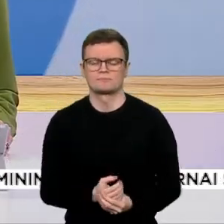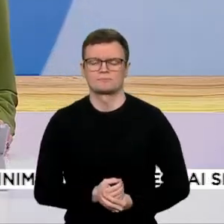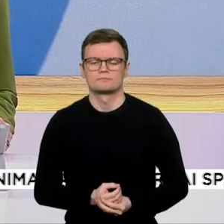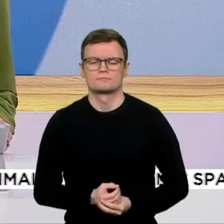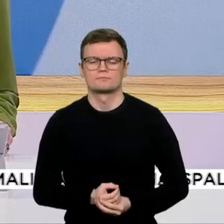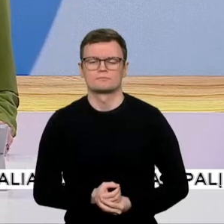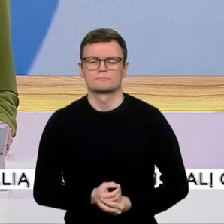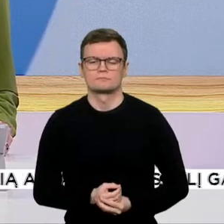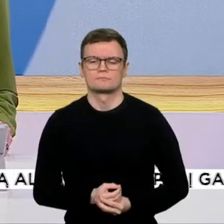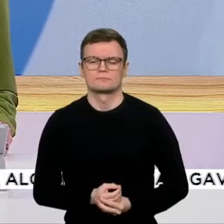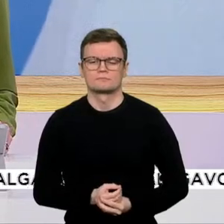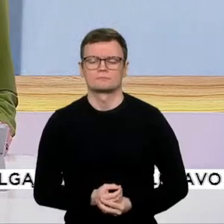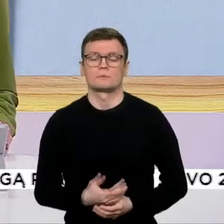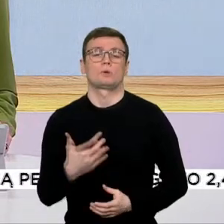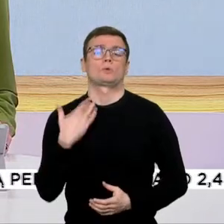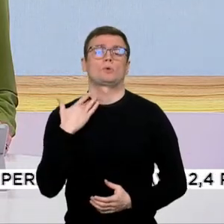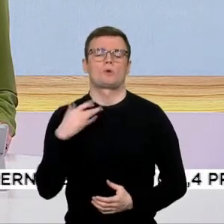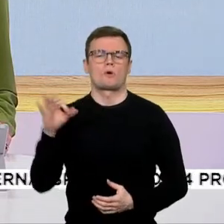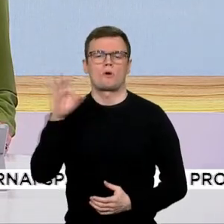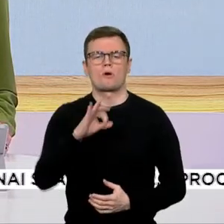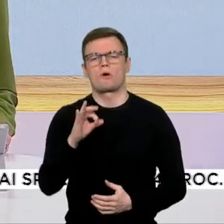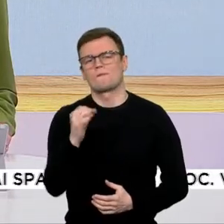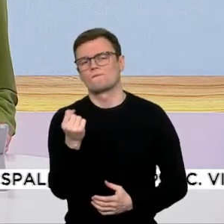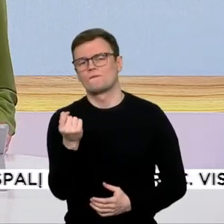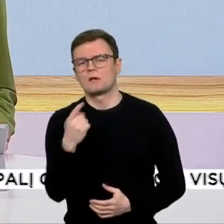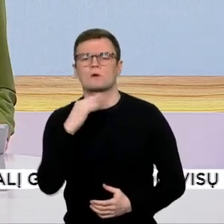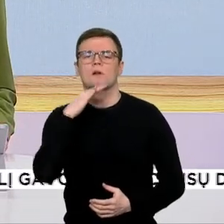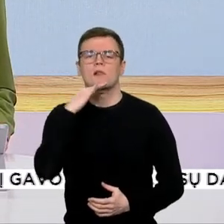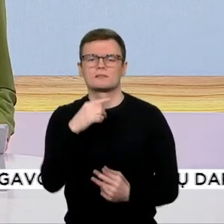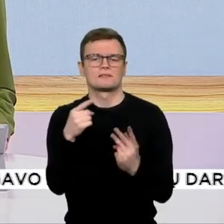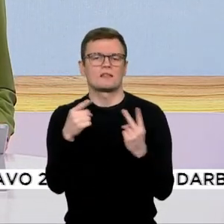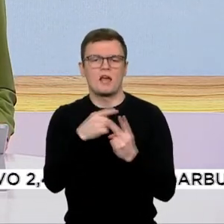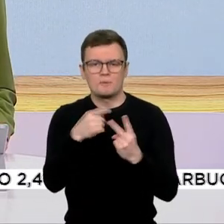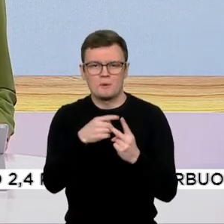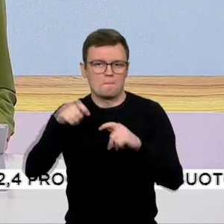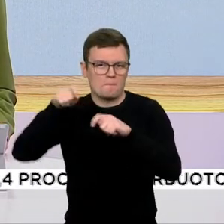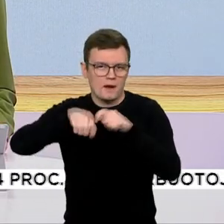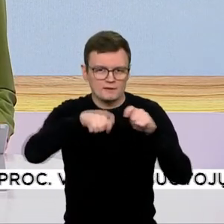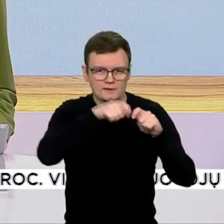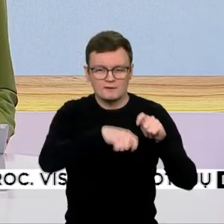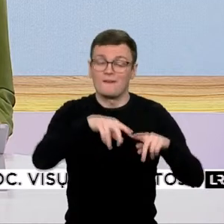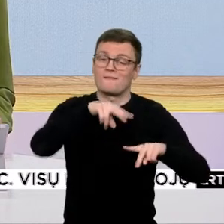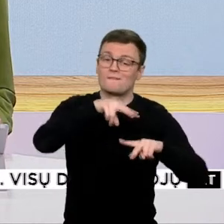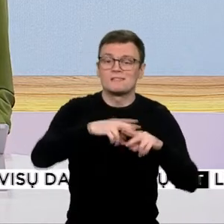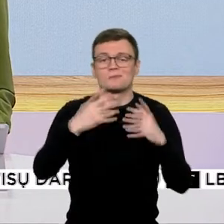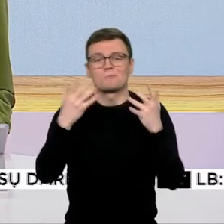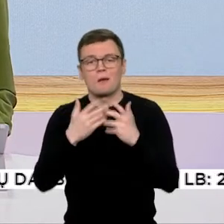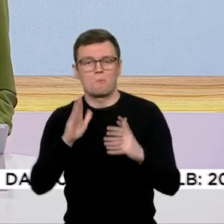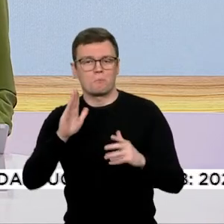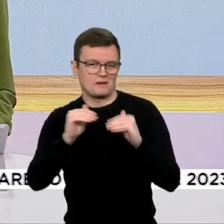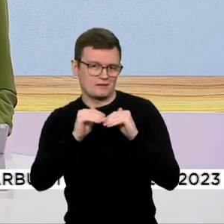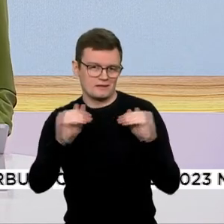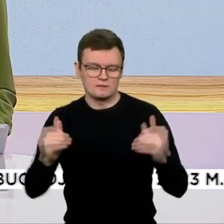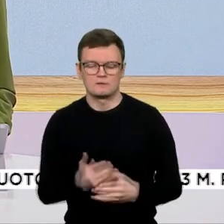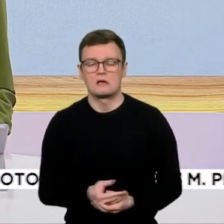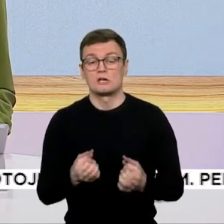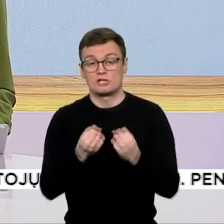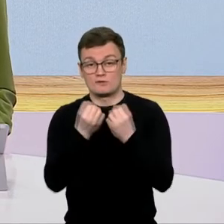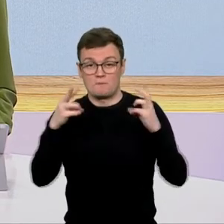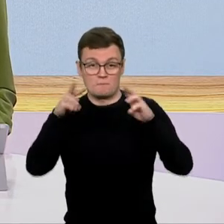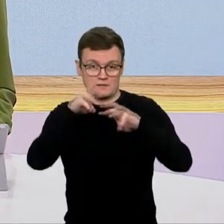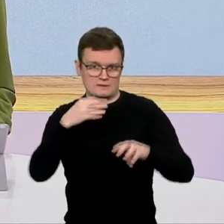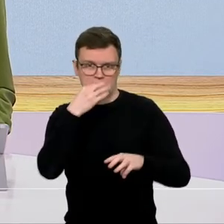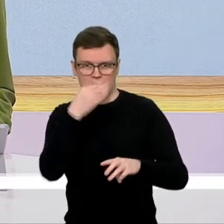Kilos pasipiktinimui dėl vienuoliktokų tarpinių fizikos ir matematikos bei lygio patikrinimų, švietimo ministras sako, jie vyks ir